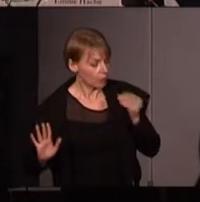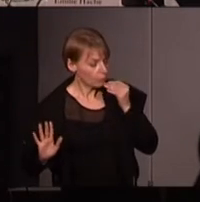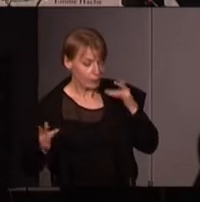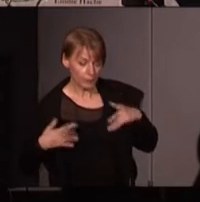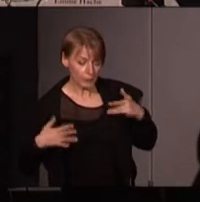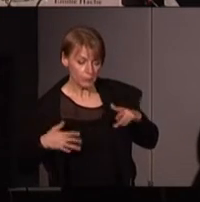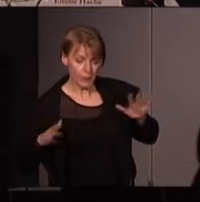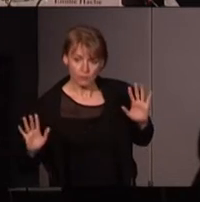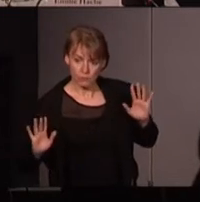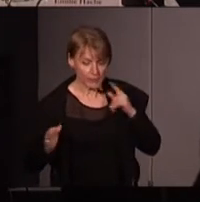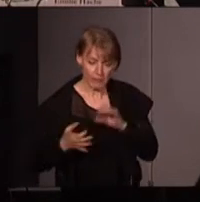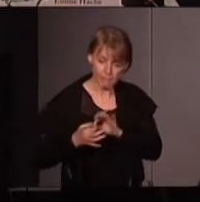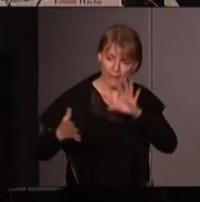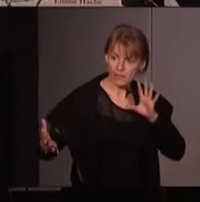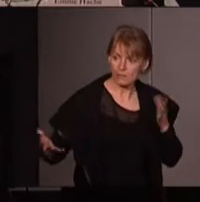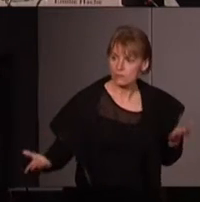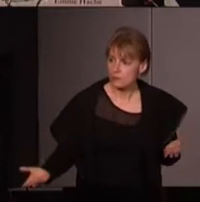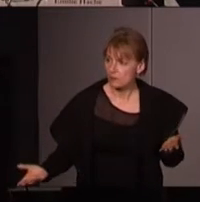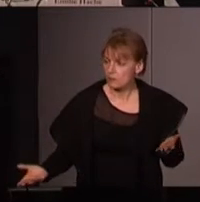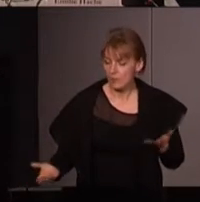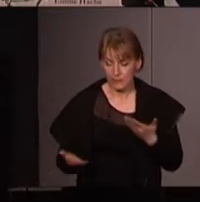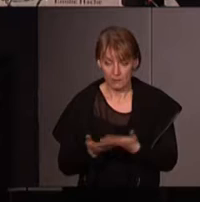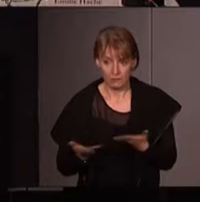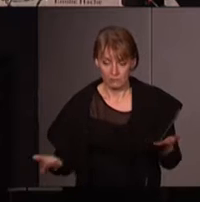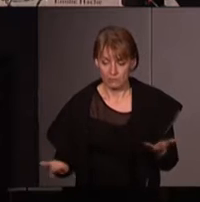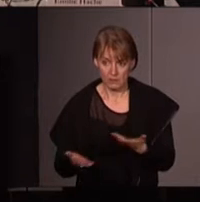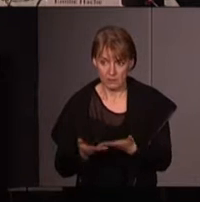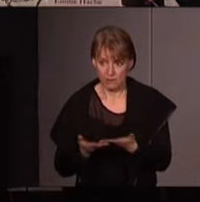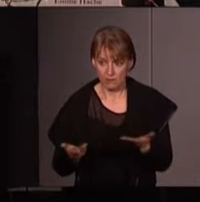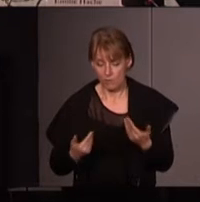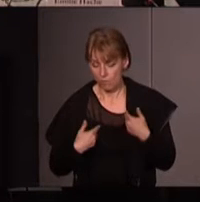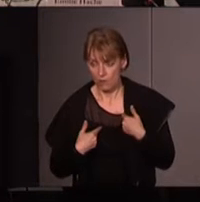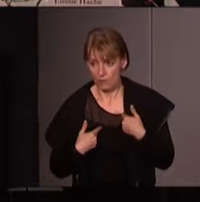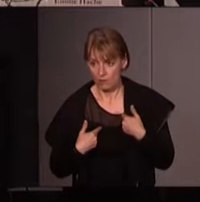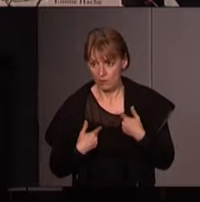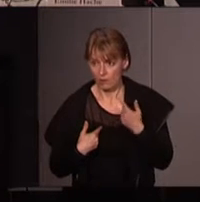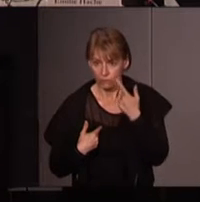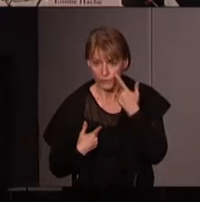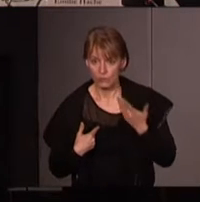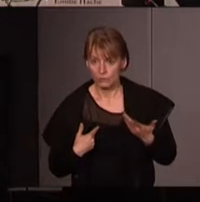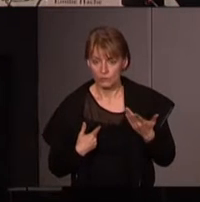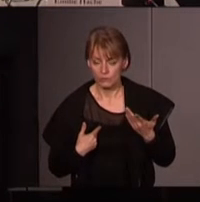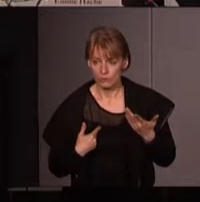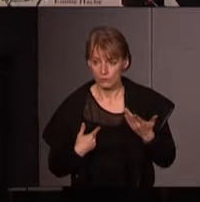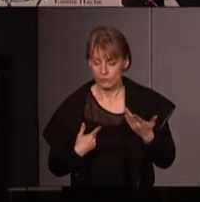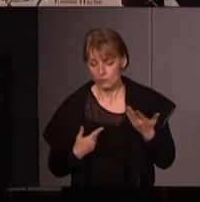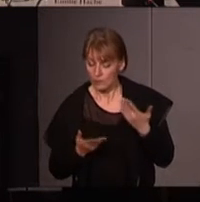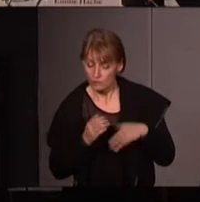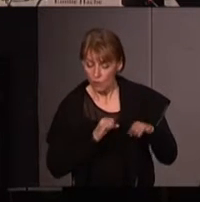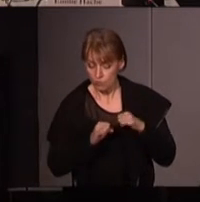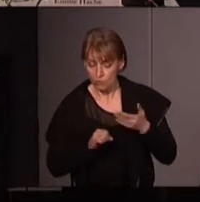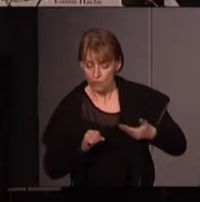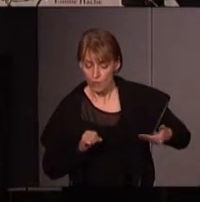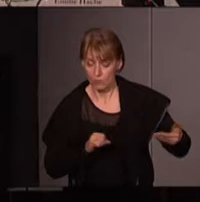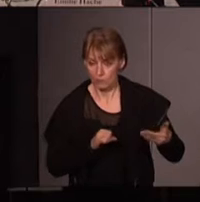à voir on n plus d'alliance et je crois que le mot maître de ce que moi j'ai vu dans ces dans ces mouvements